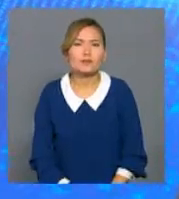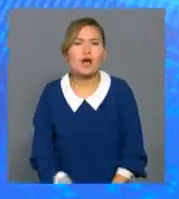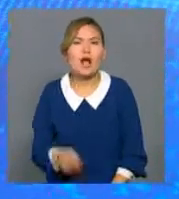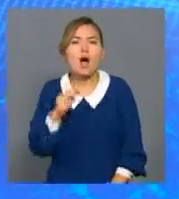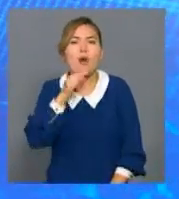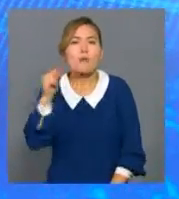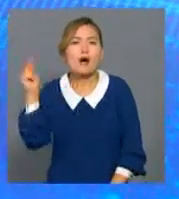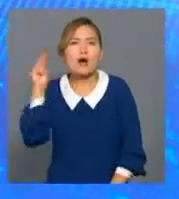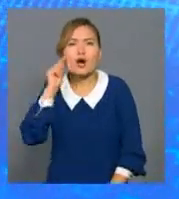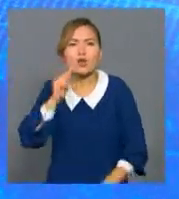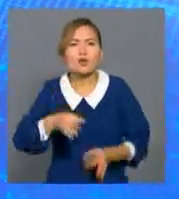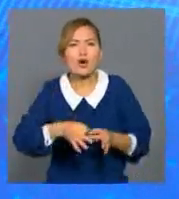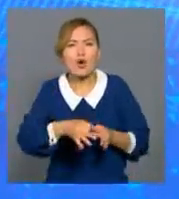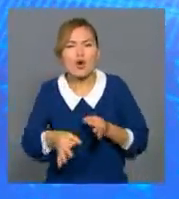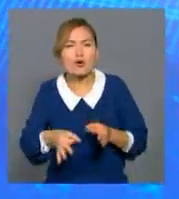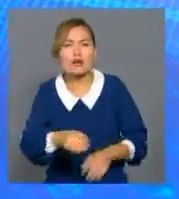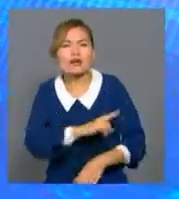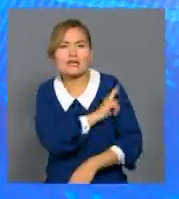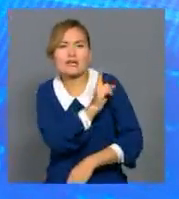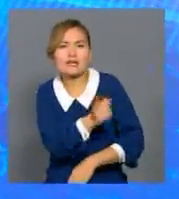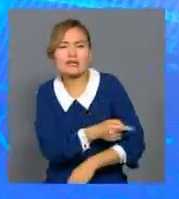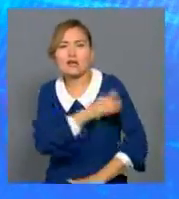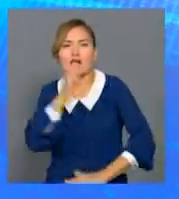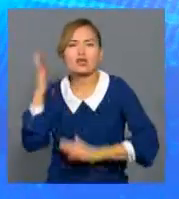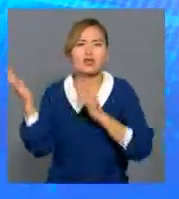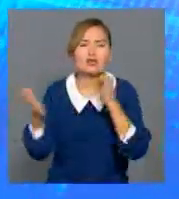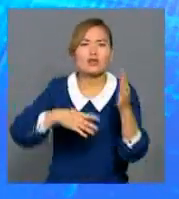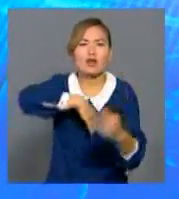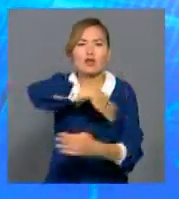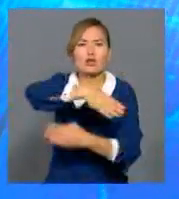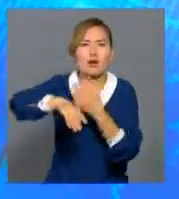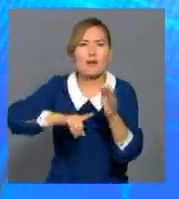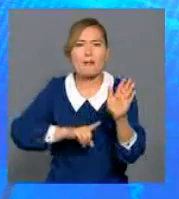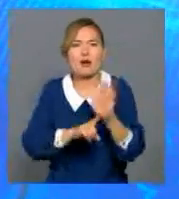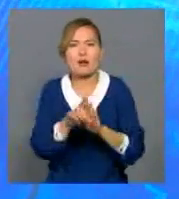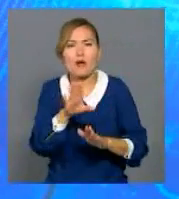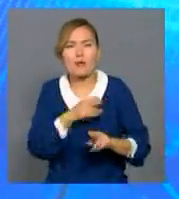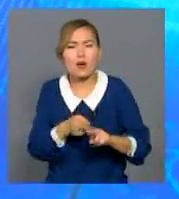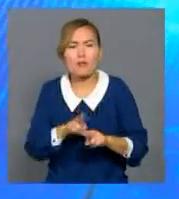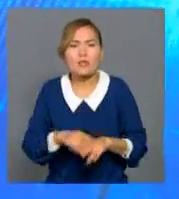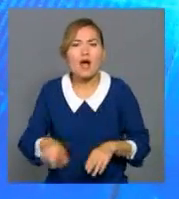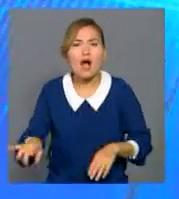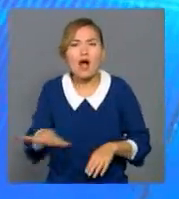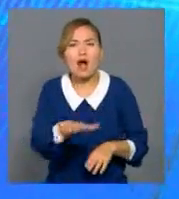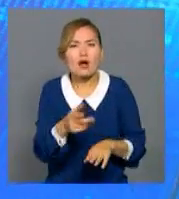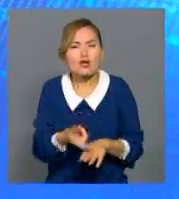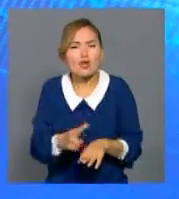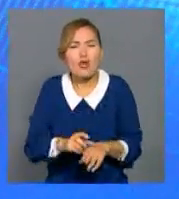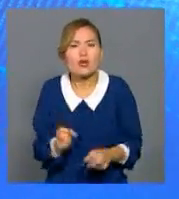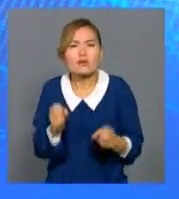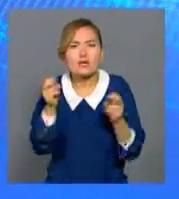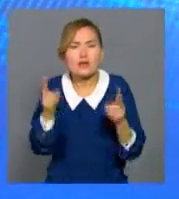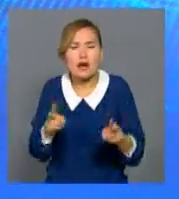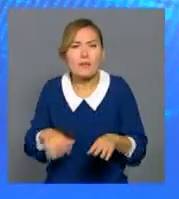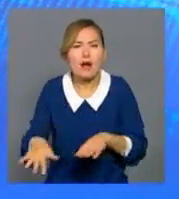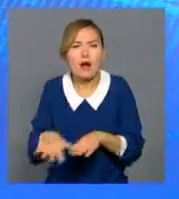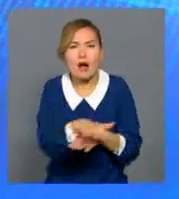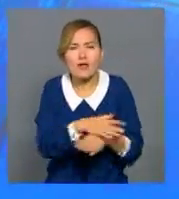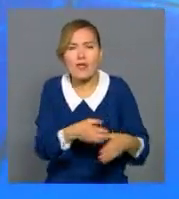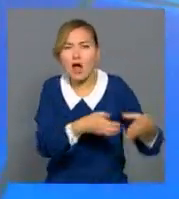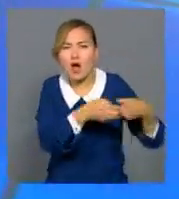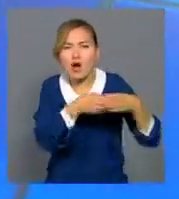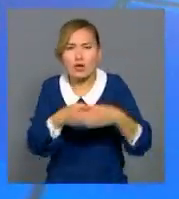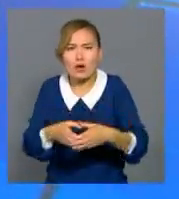Қытайдың оңтүстігіне мавар тропикалық қалапа дауылы соқты. Осыған байланыстаймақтардағы қауіп денгейі көтеріліп, азаматтыға кімшілік